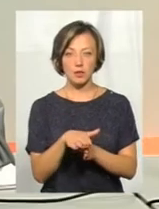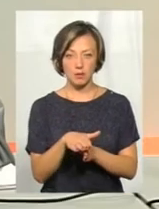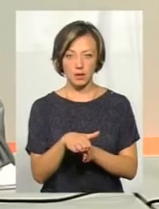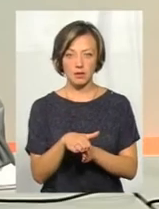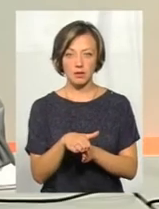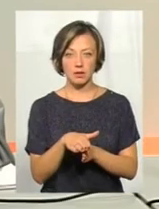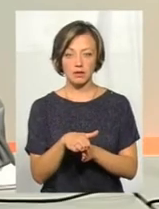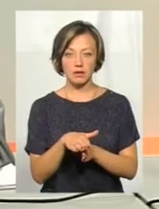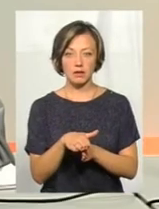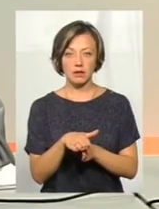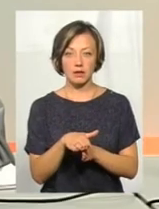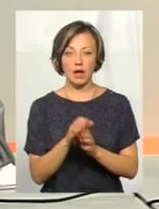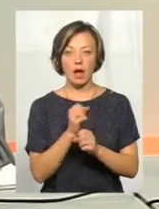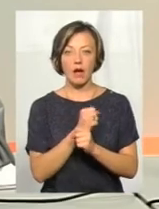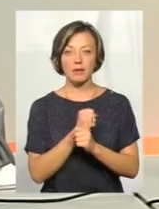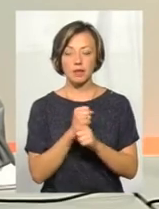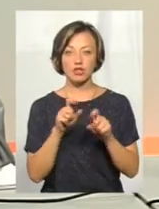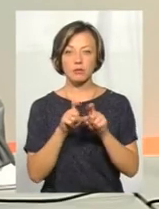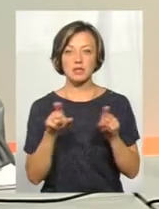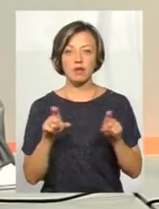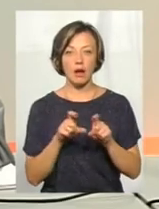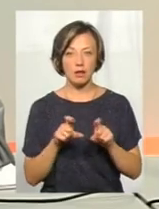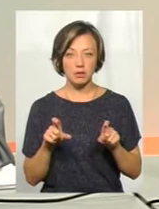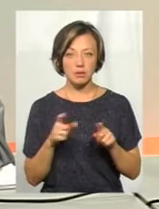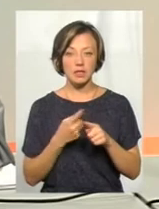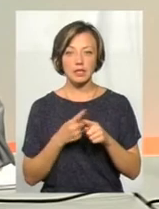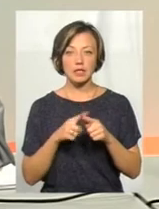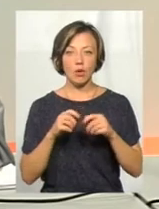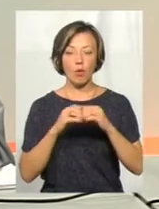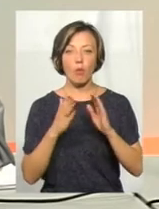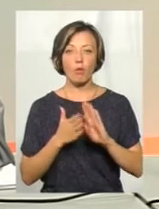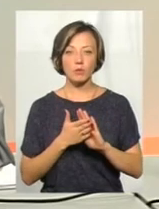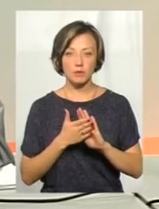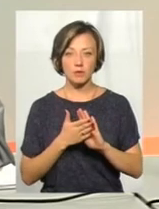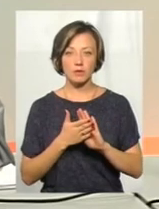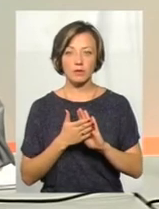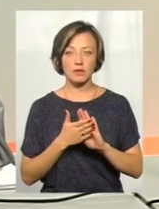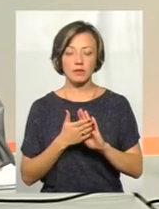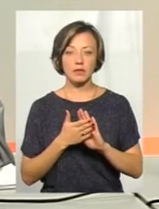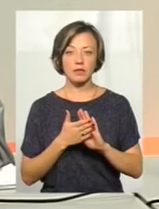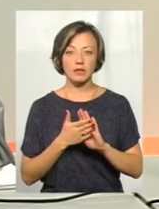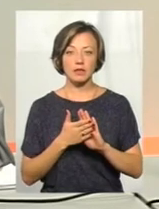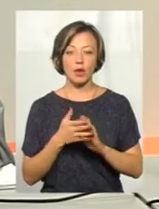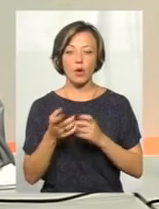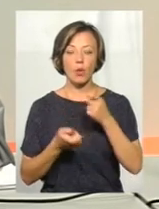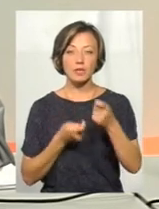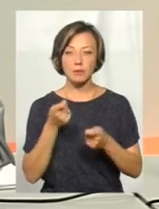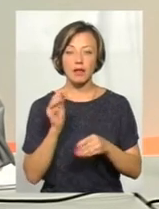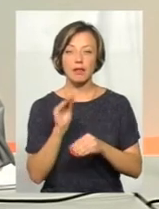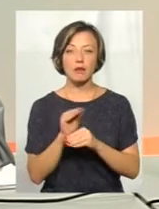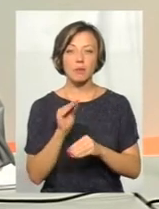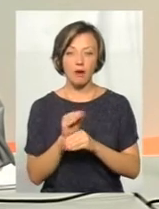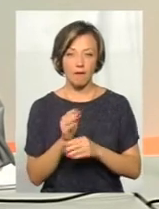аптечними закладами цих оптово-відпускних і, відповідно, розрібних надбавок.